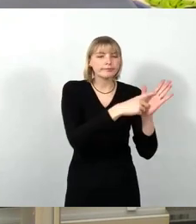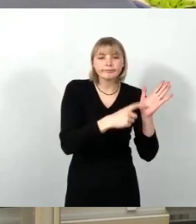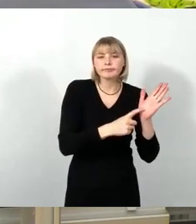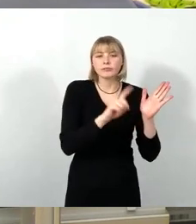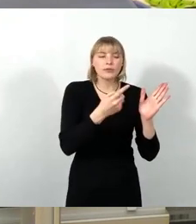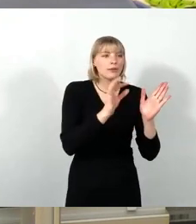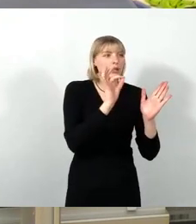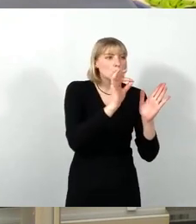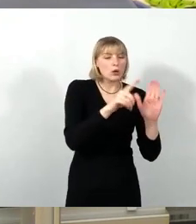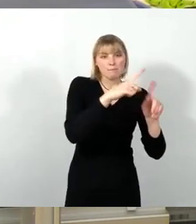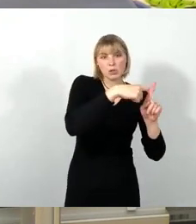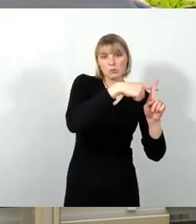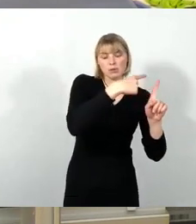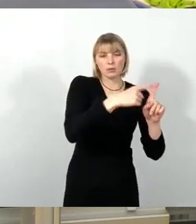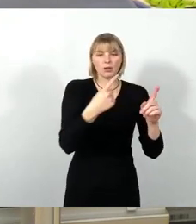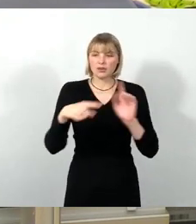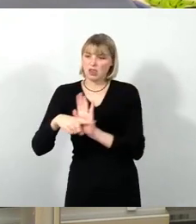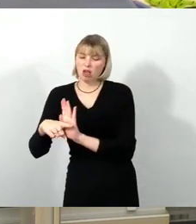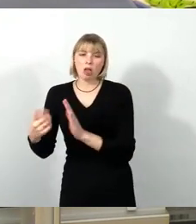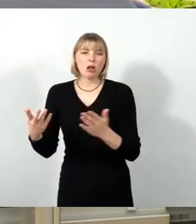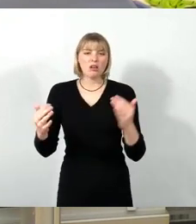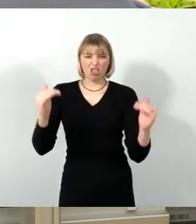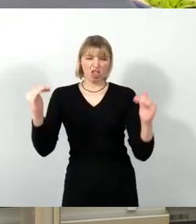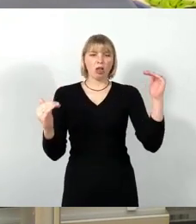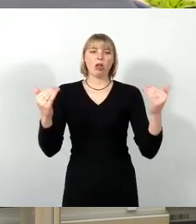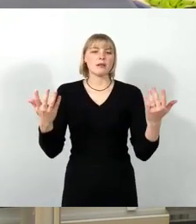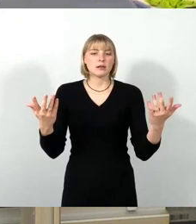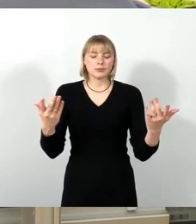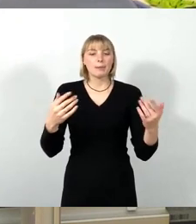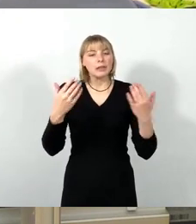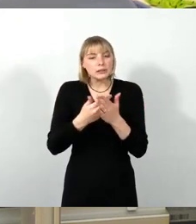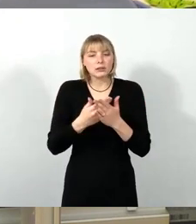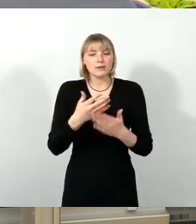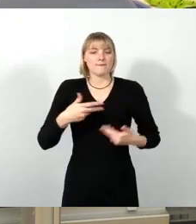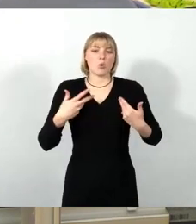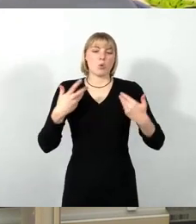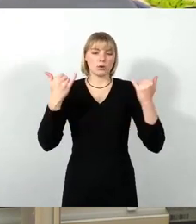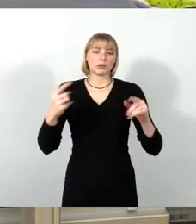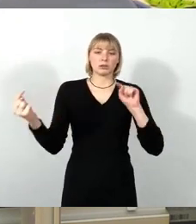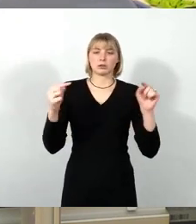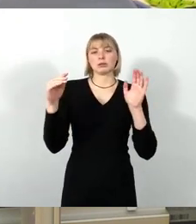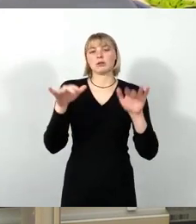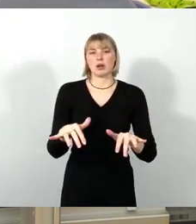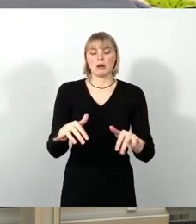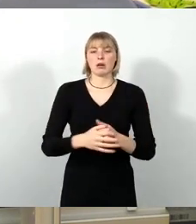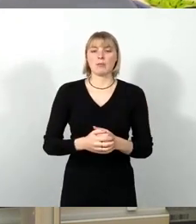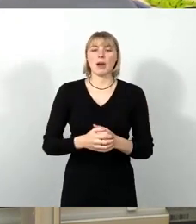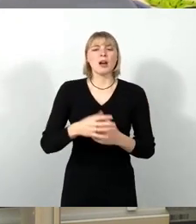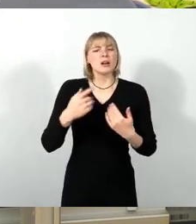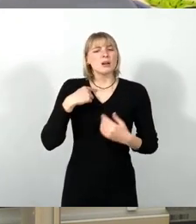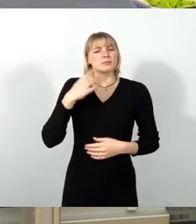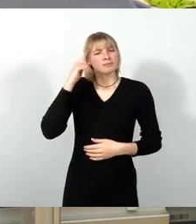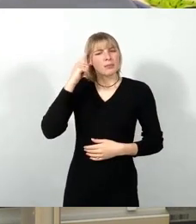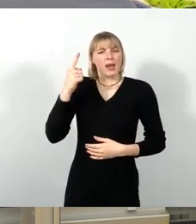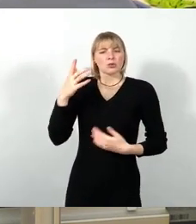Debatte führe ich sehr gerne. Und ich sage mal so, der Klimabeirat mit seinem Sachverstand wäre dann auch in der Lage,